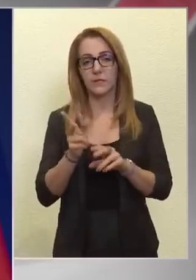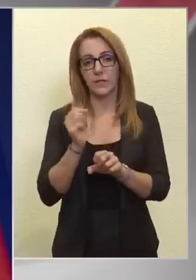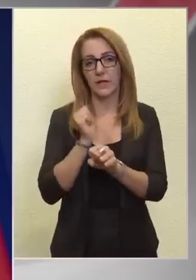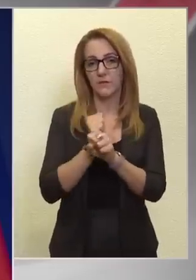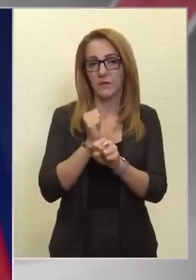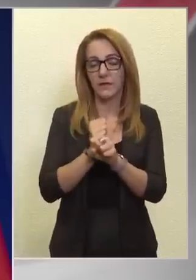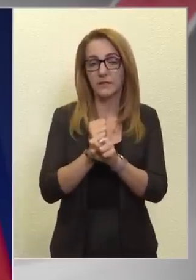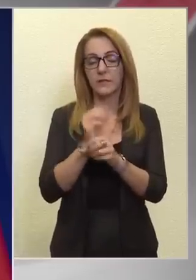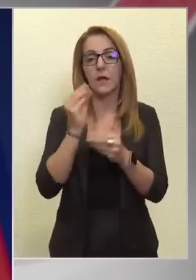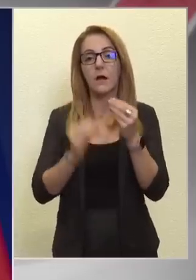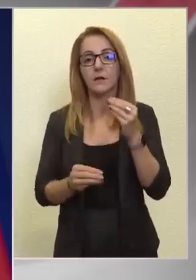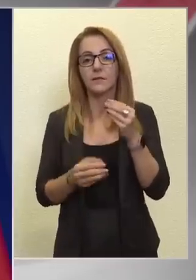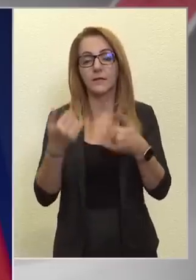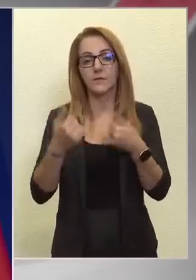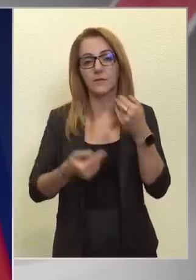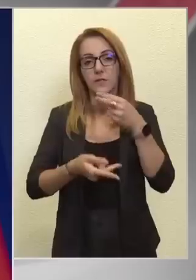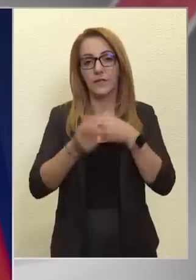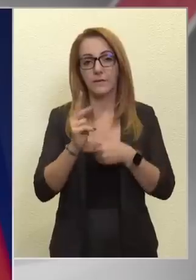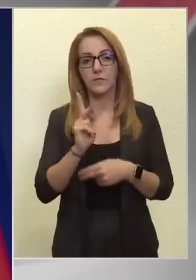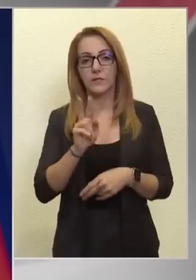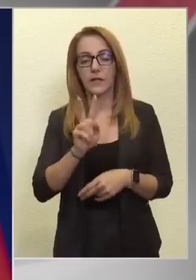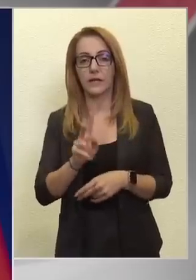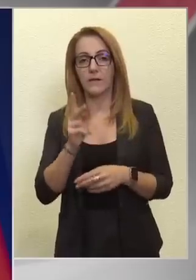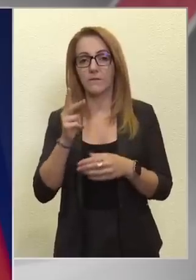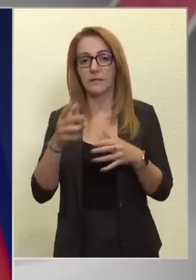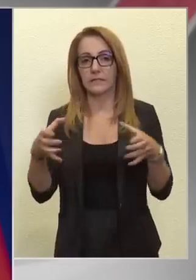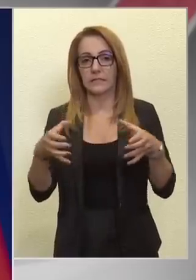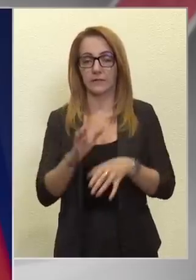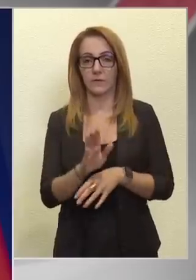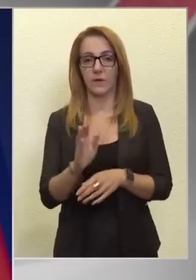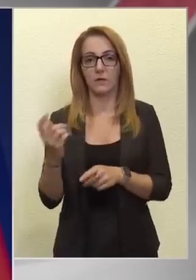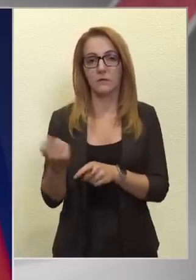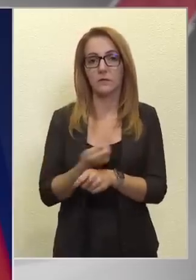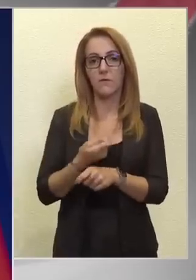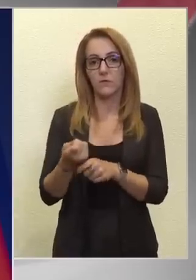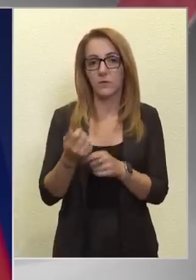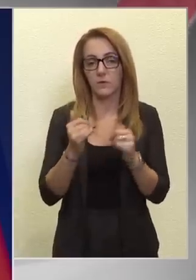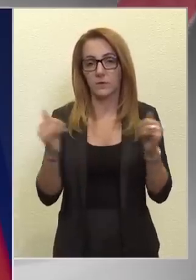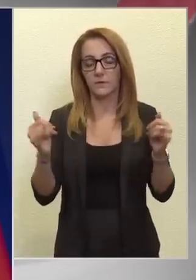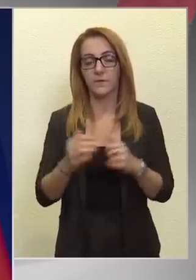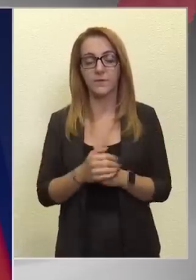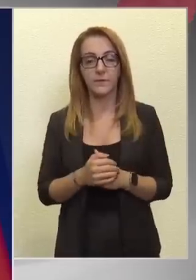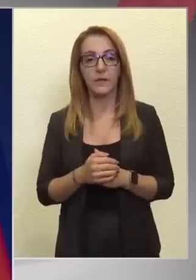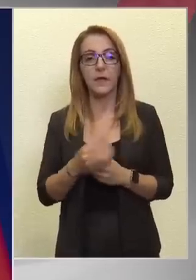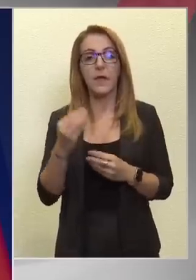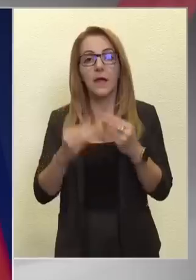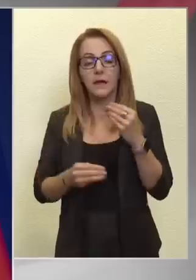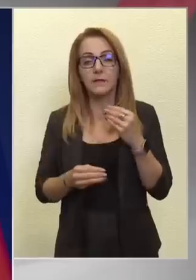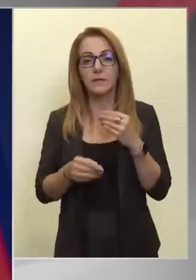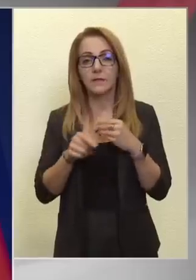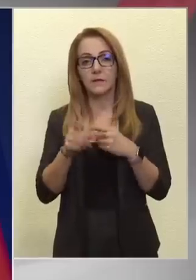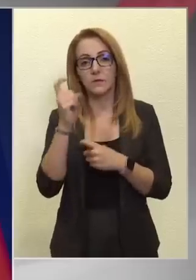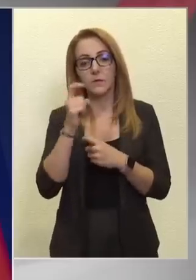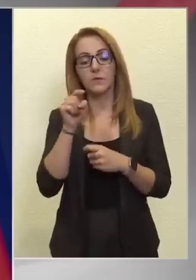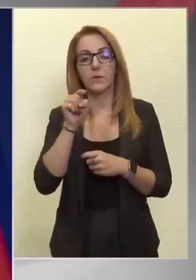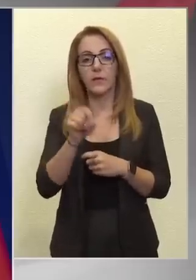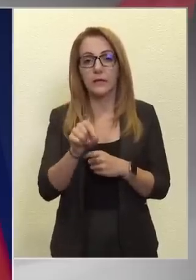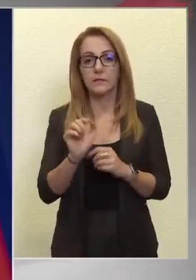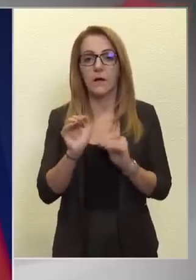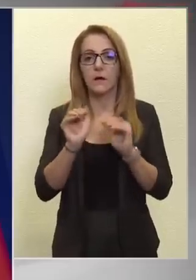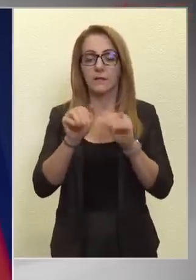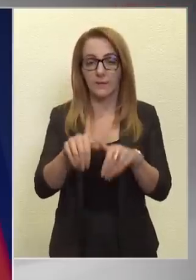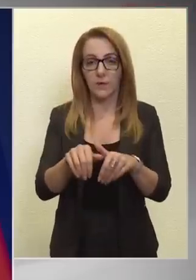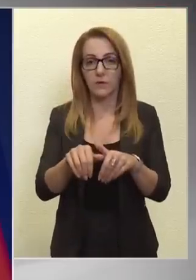Annak érdekében, hogy a versenyképessége a KKV szektornak javuljon. Ezért azt gondoljuk, hogy ezeket támogatva